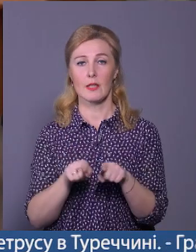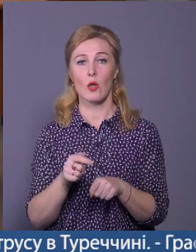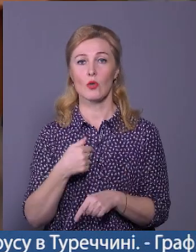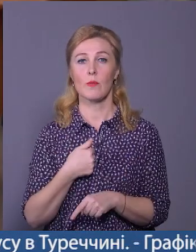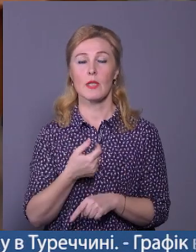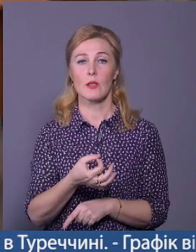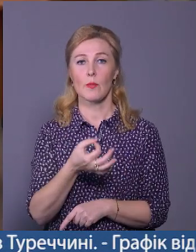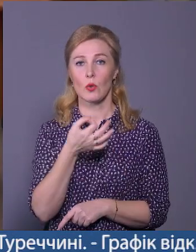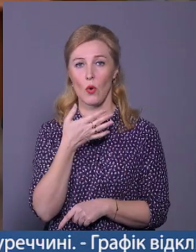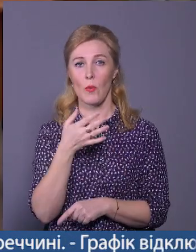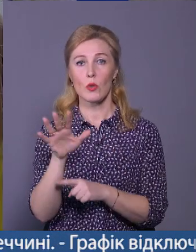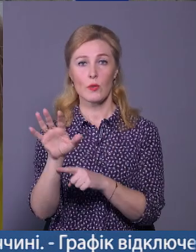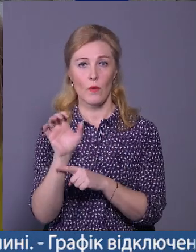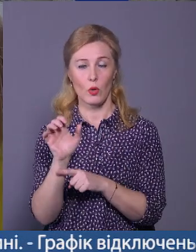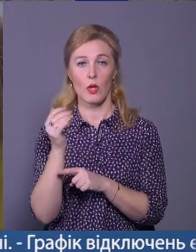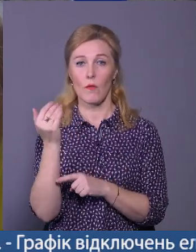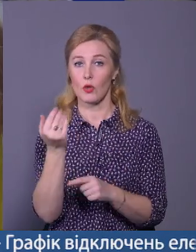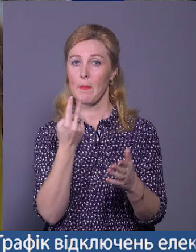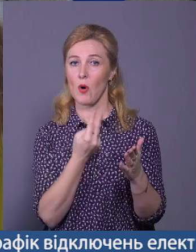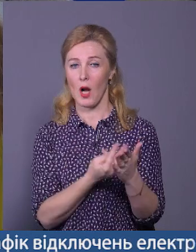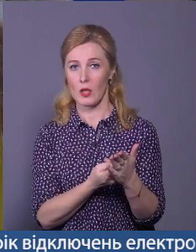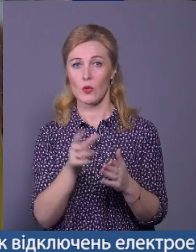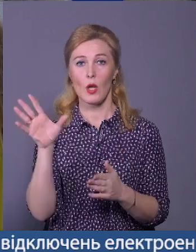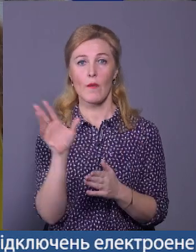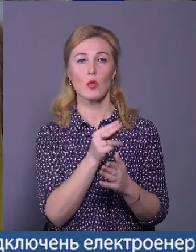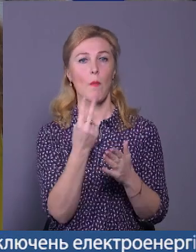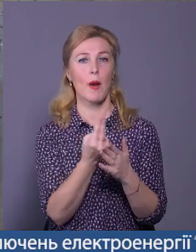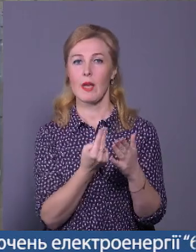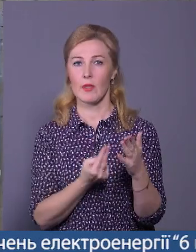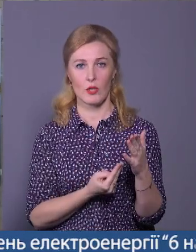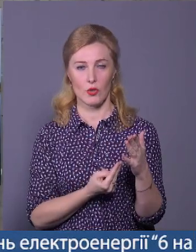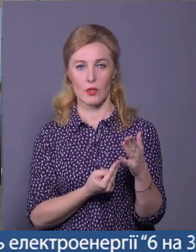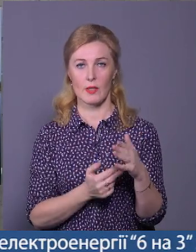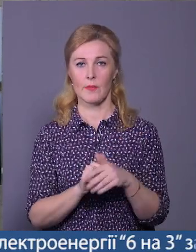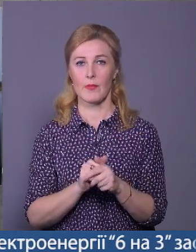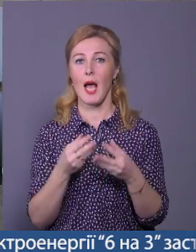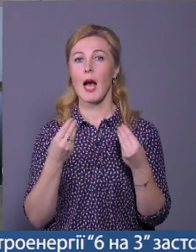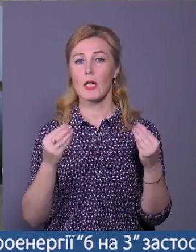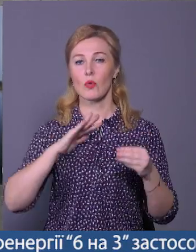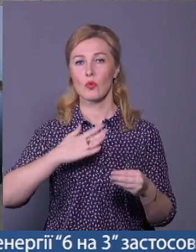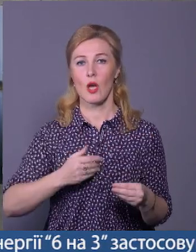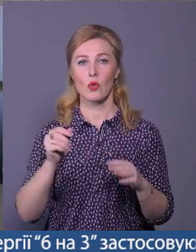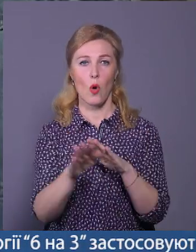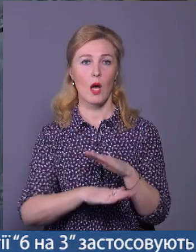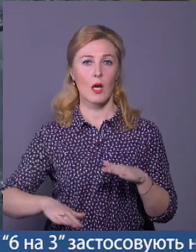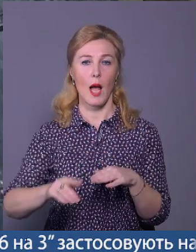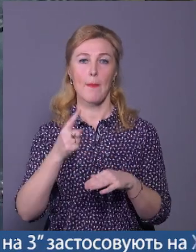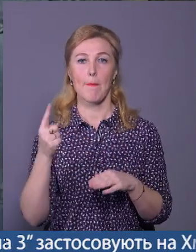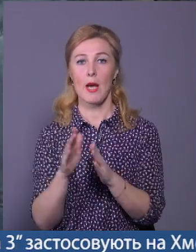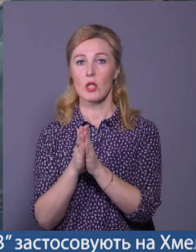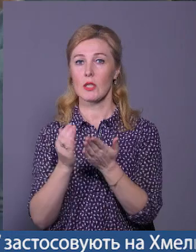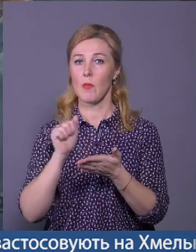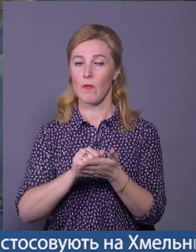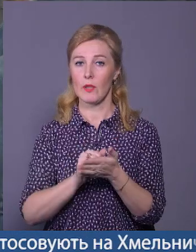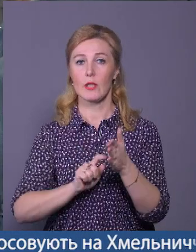мені дуже сподобалось фото, тому що вони показують всю мальовничість і красу нашого краю. Перша збірка, видана в